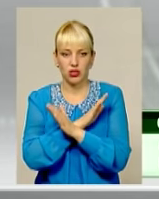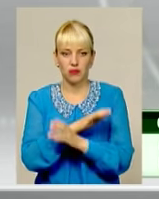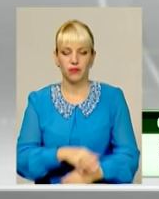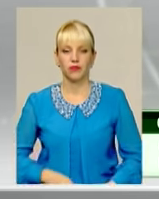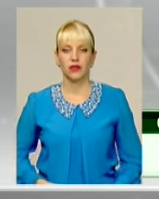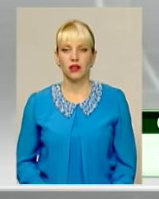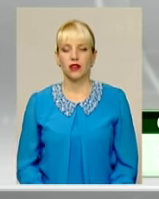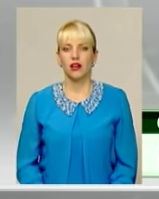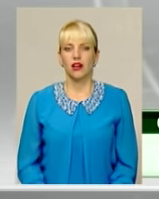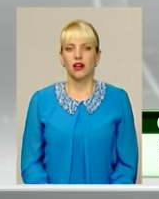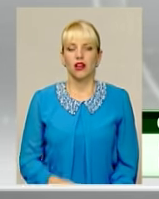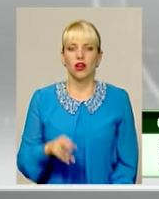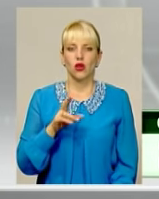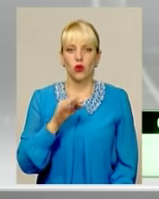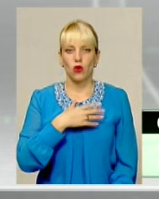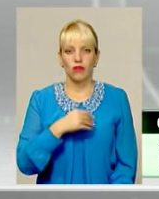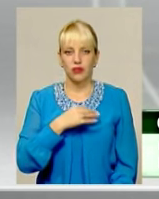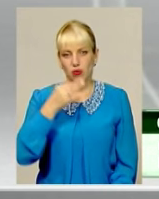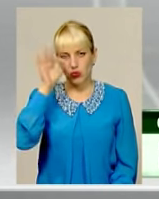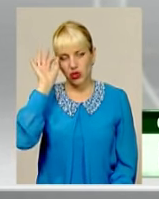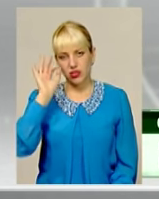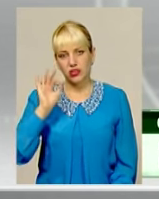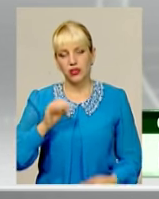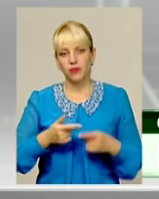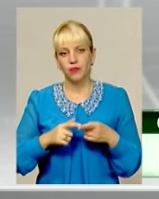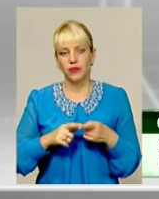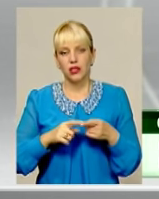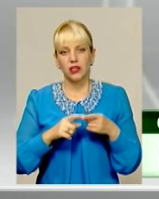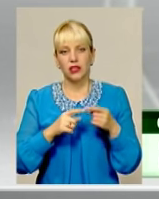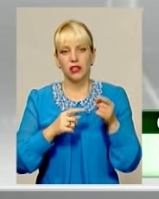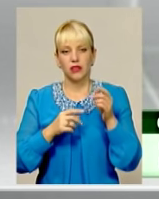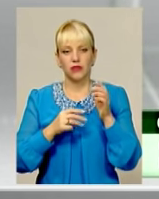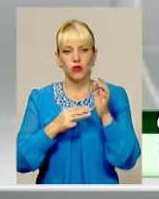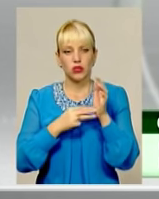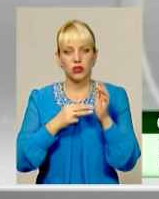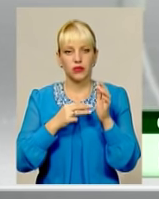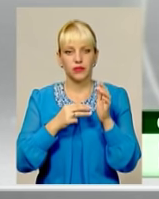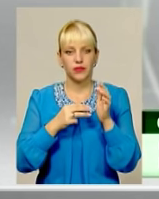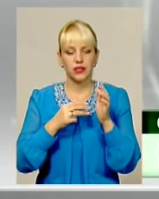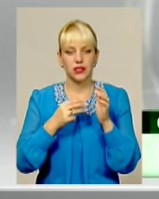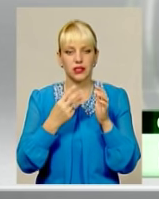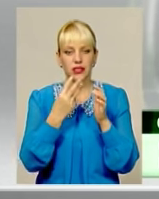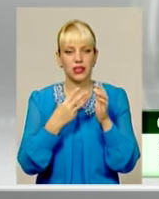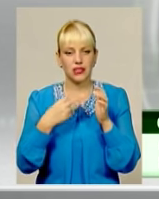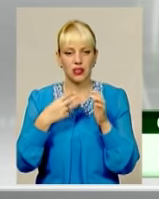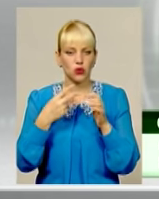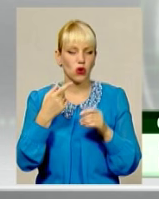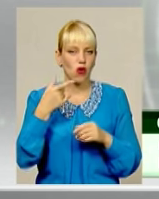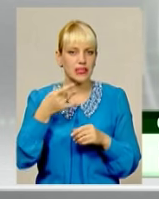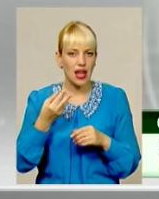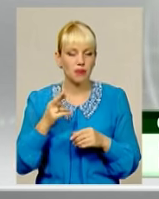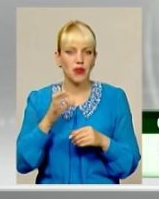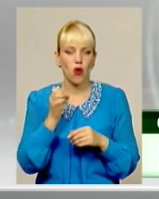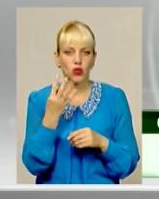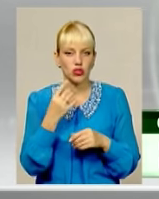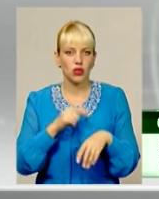Жовківського відділення поліції 31 серпня о 14.30 надійшло повідомлення про